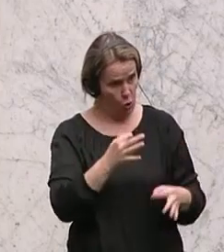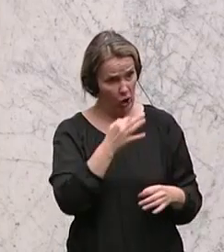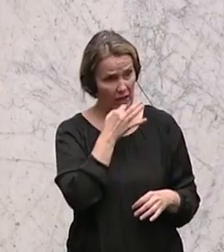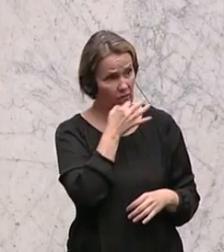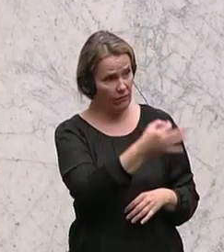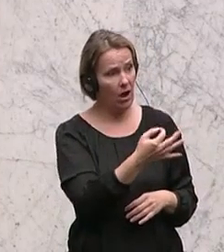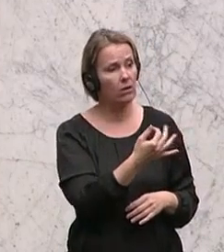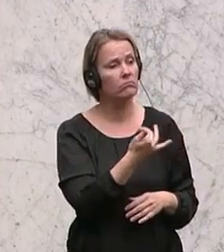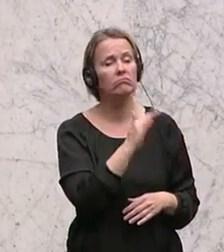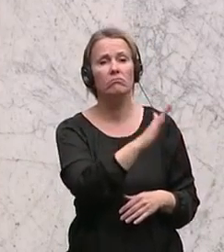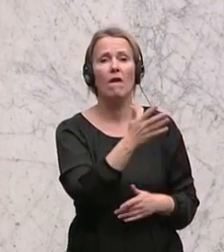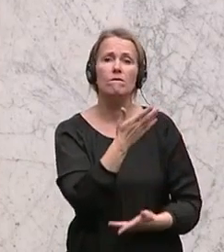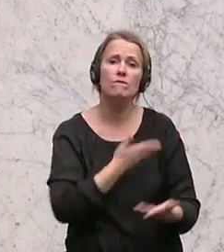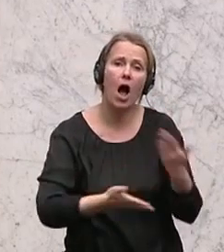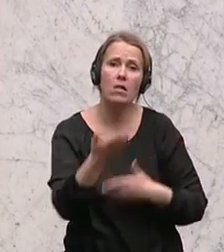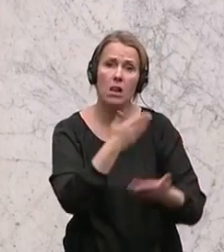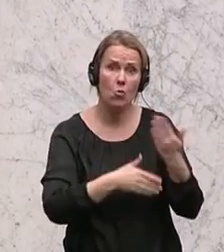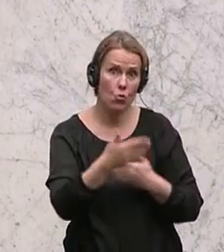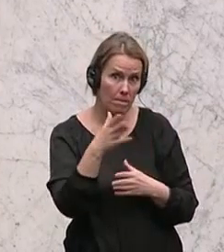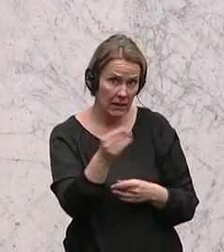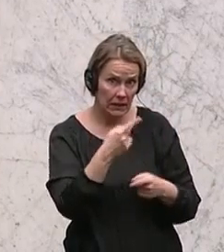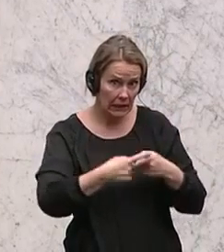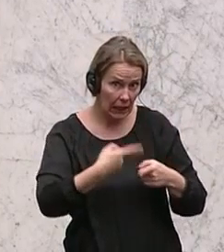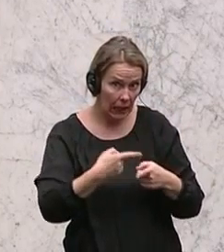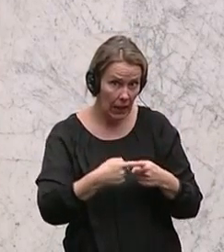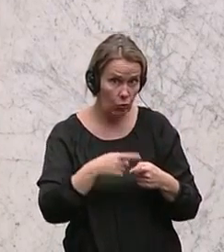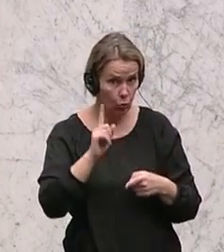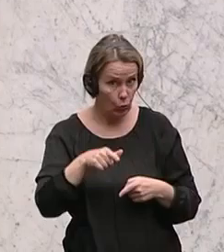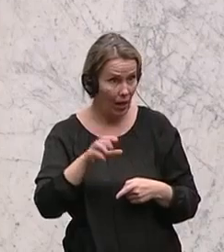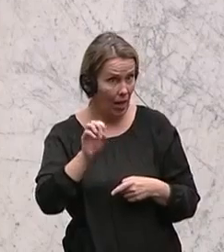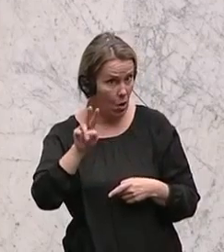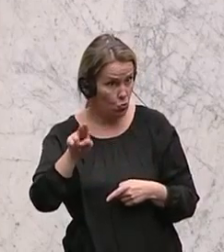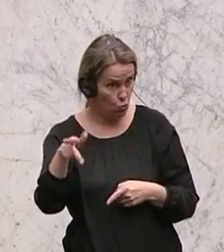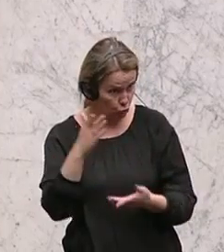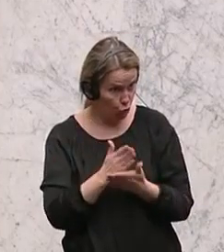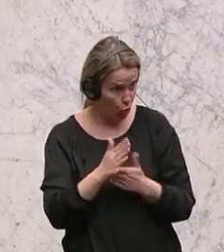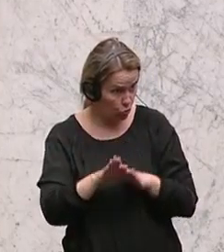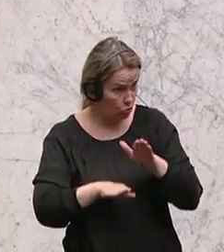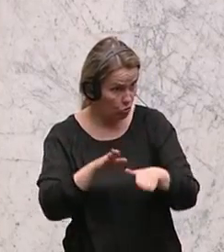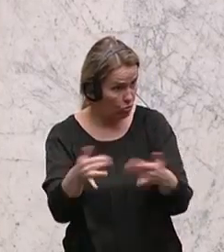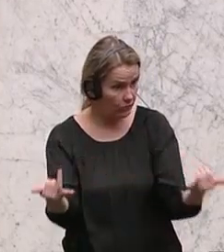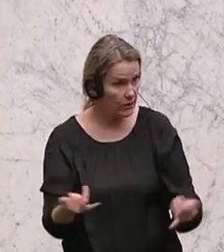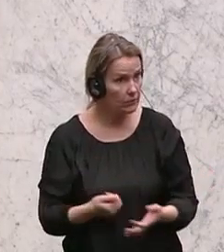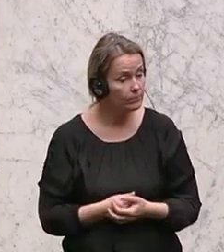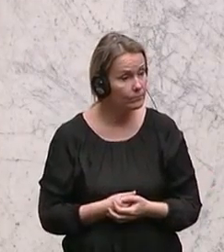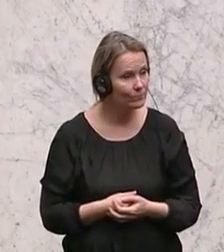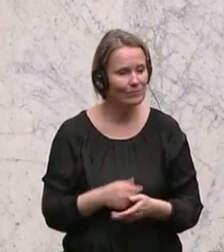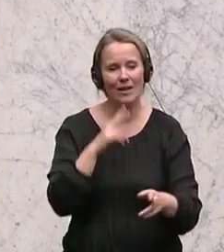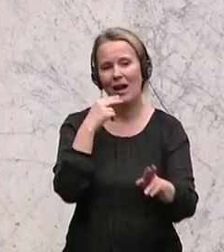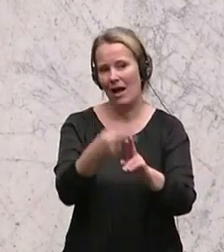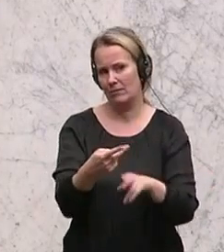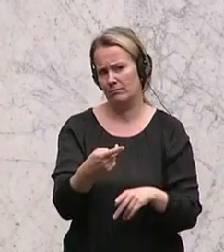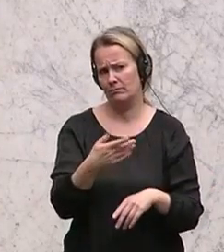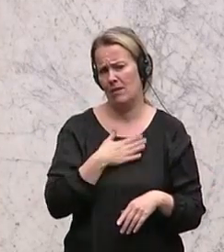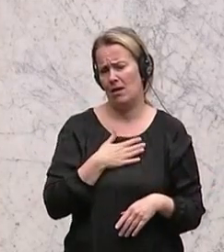dazu, wie weit sind Ihre Verhandlungen mit Griechenland und der EU hierzu fortgeschritten? Herr Bundesminister? Also mein